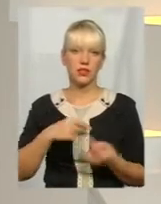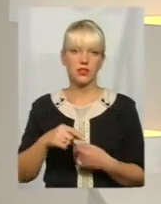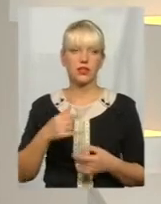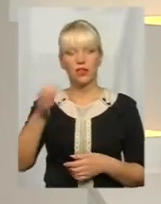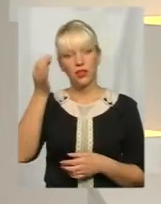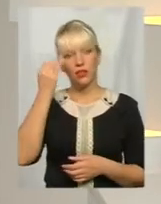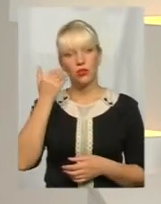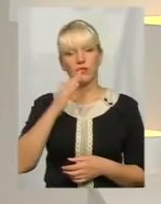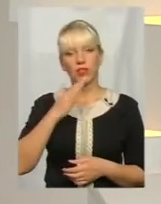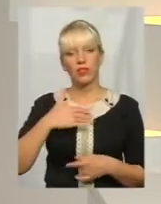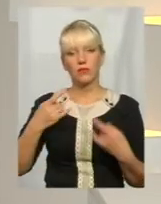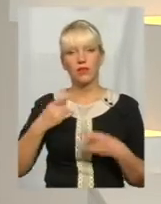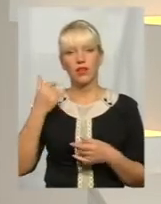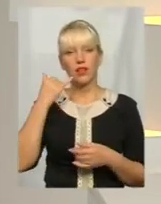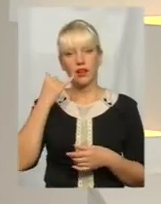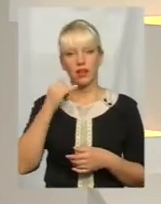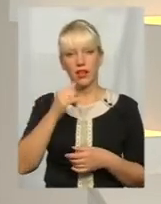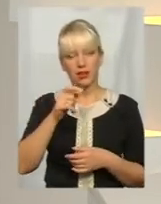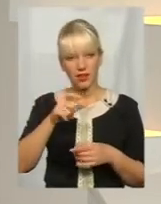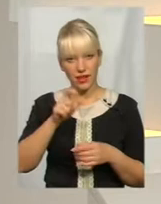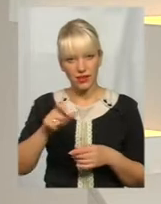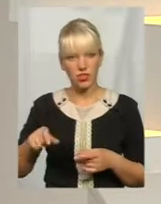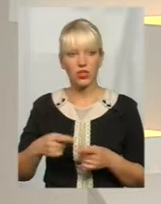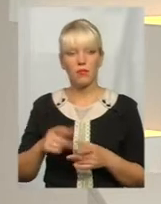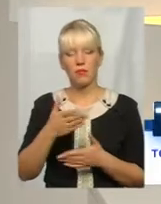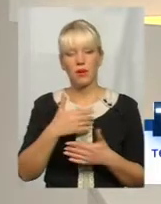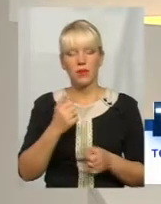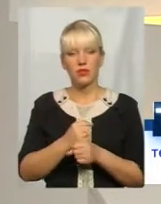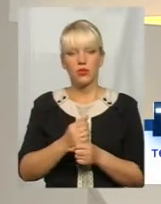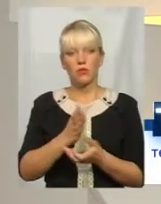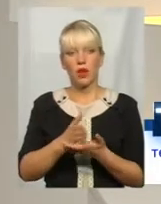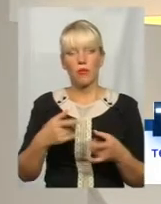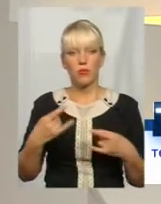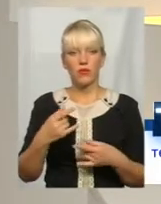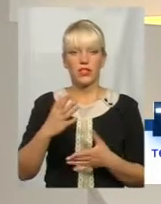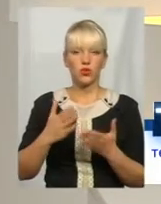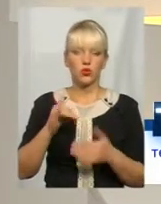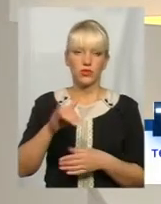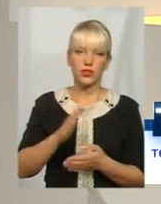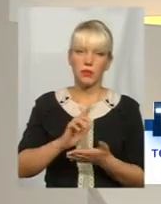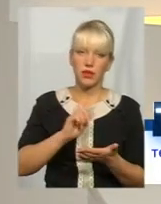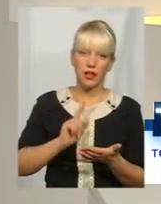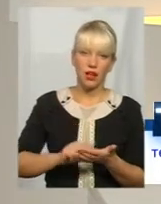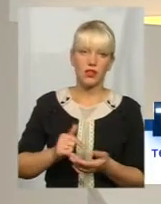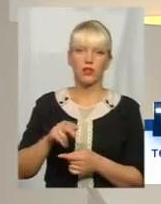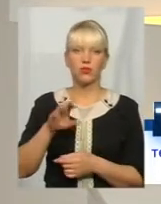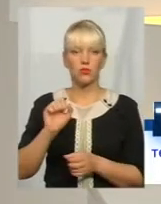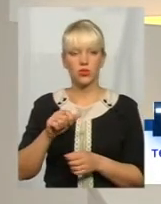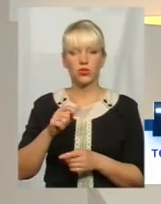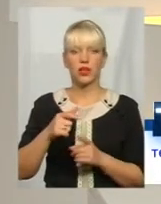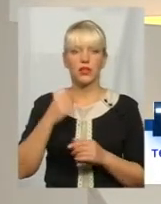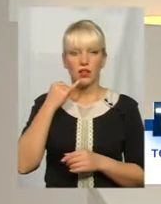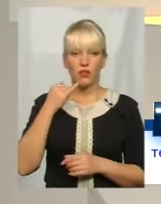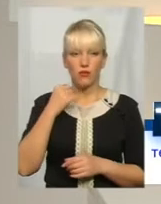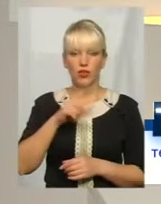нагадати нашим телеглядачам, що ми працюємо у прямому ефірі, тому якщо у вас є запитання, чи ви хочете висловити свою думку, телефонуйте,